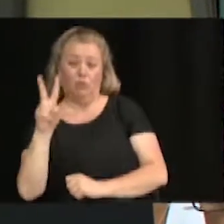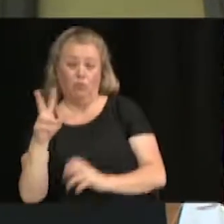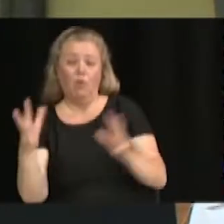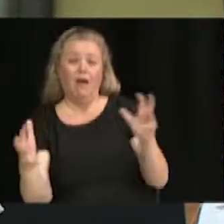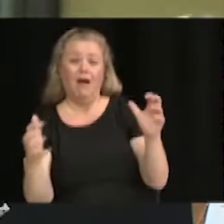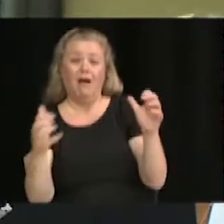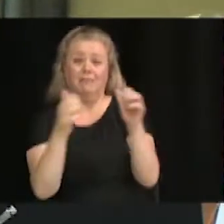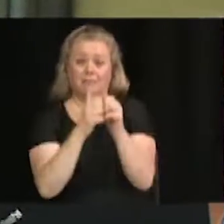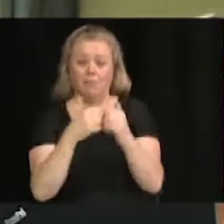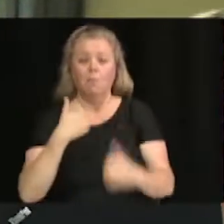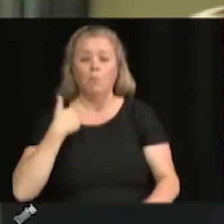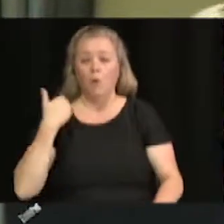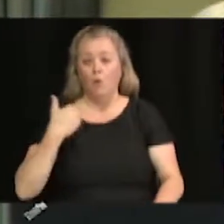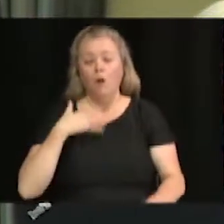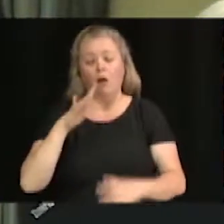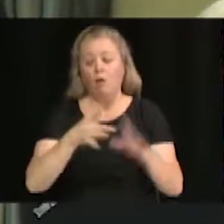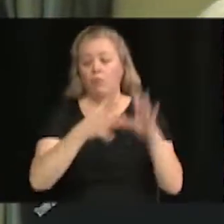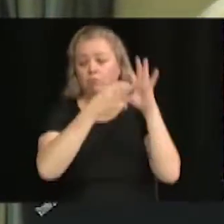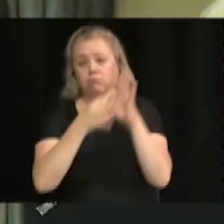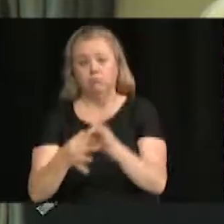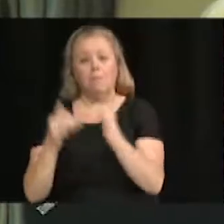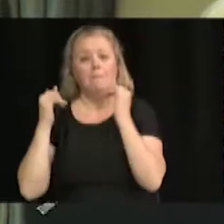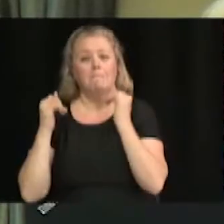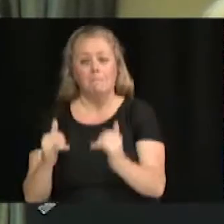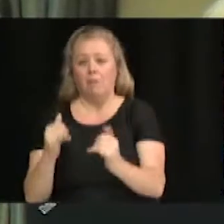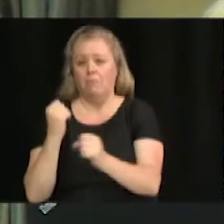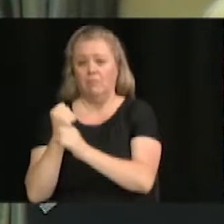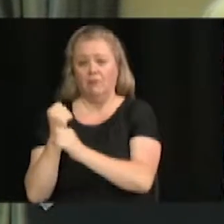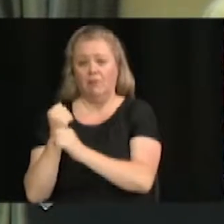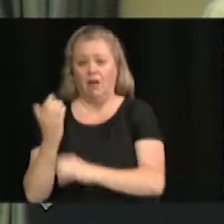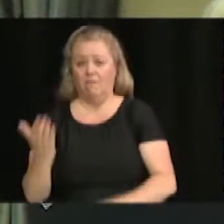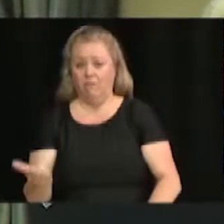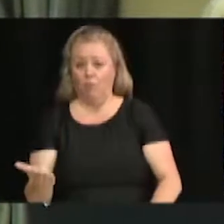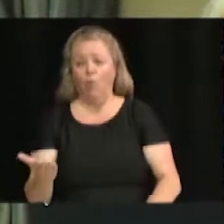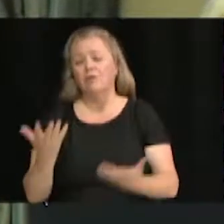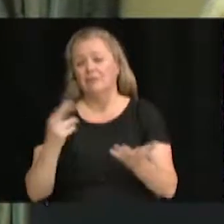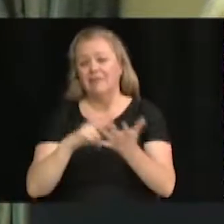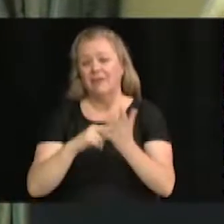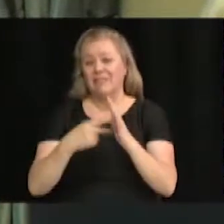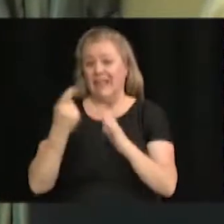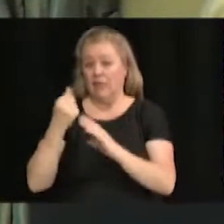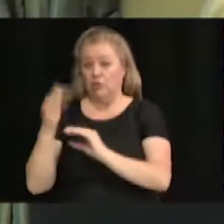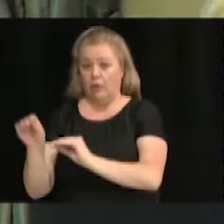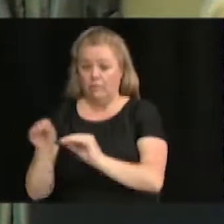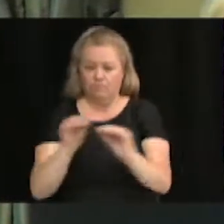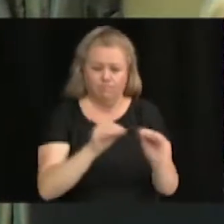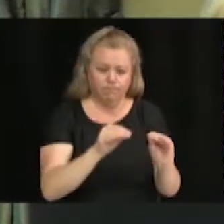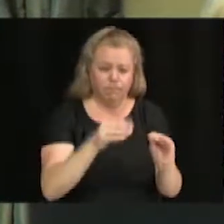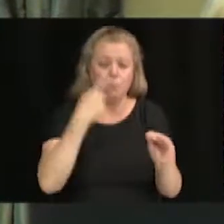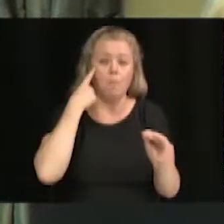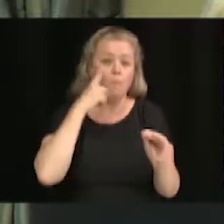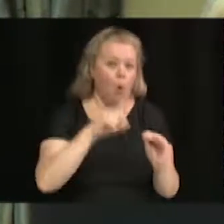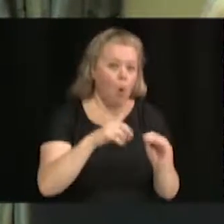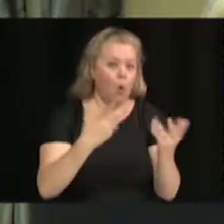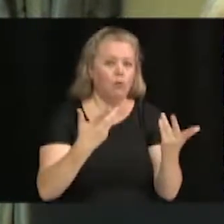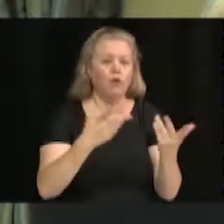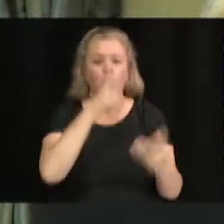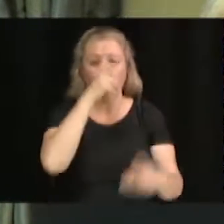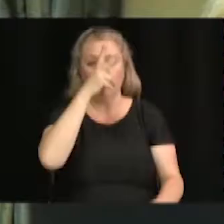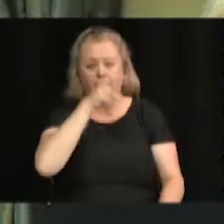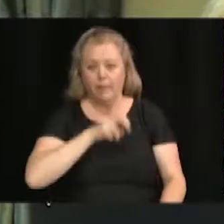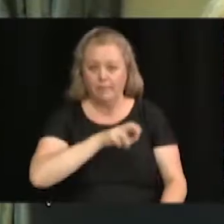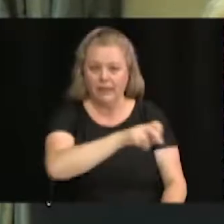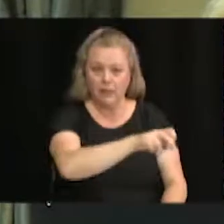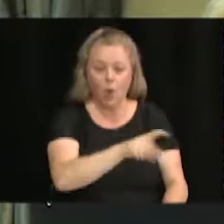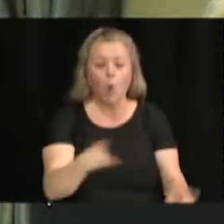mêmes travaux. Alors, il s'agit de déplacer des montants, entre autres pour la modification des feux piétons, la sécurisation des pourtours des résidences